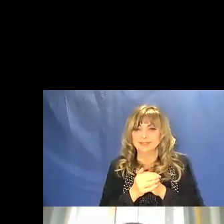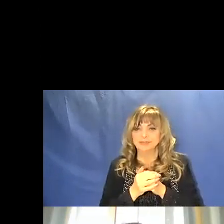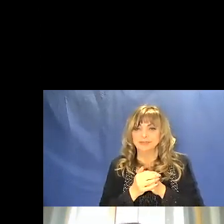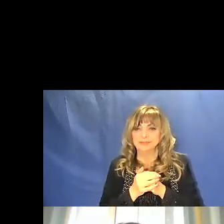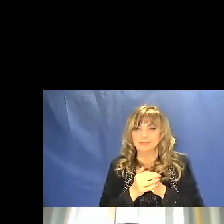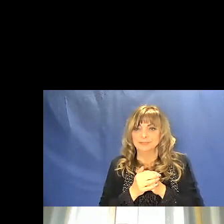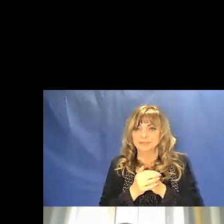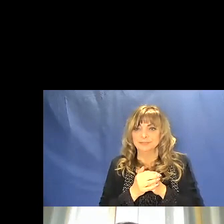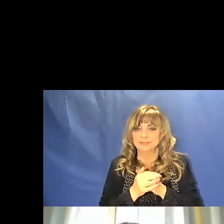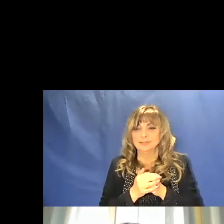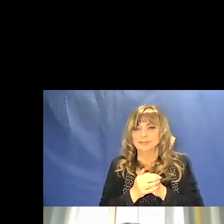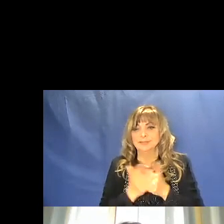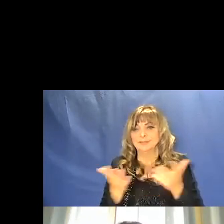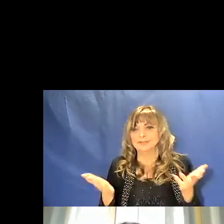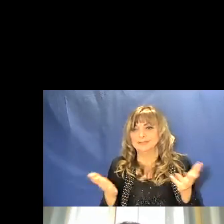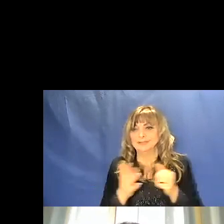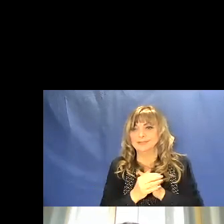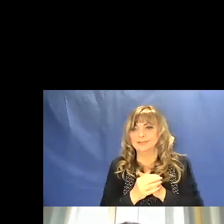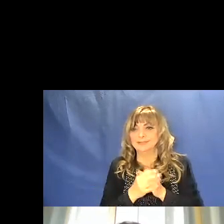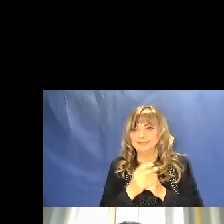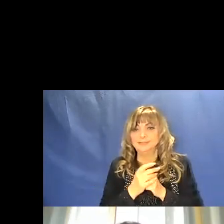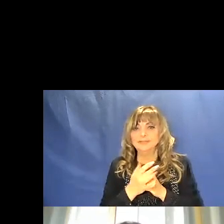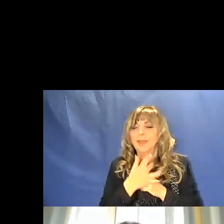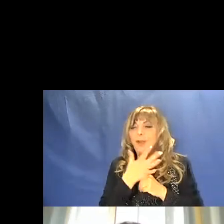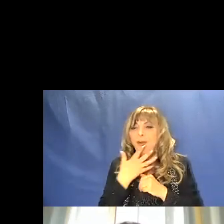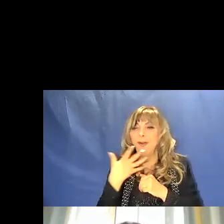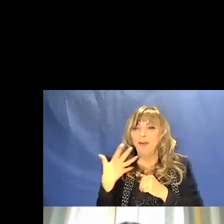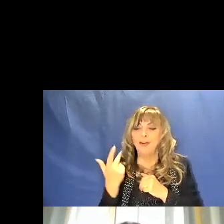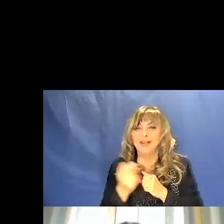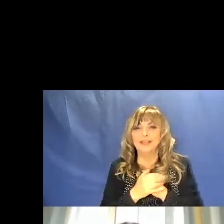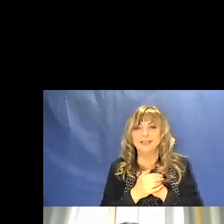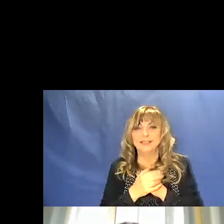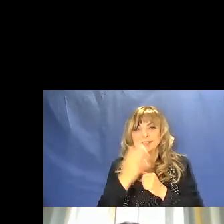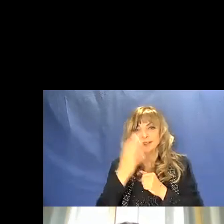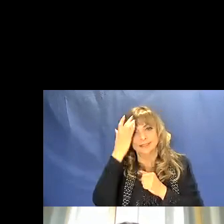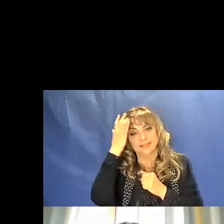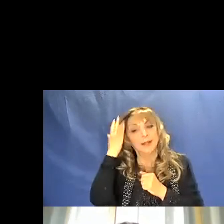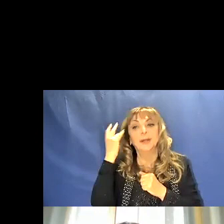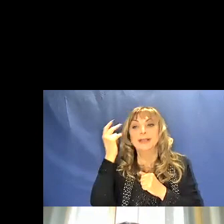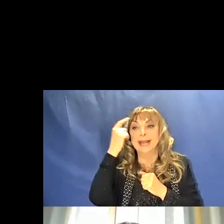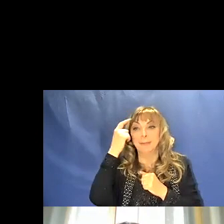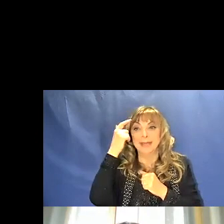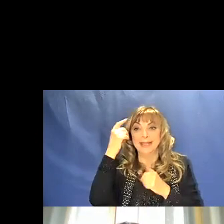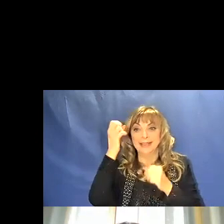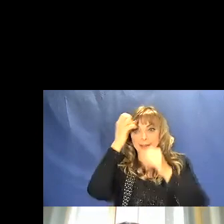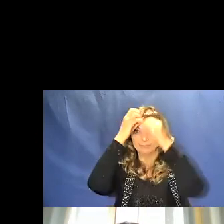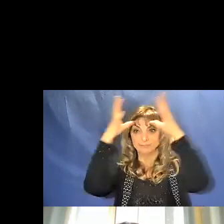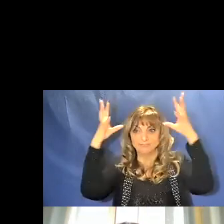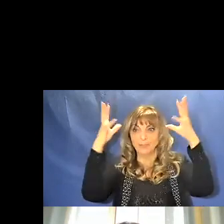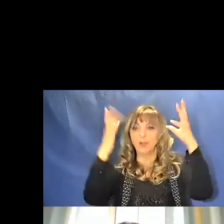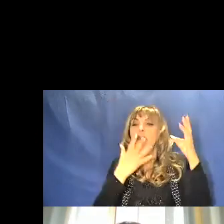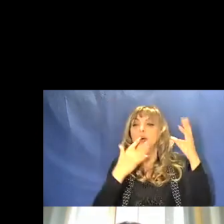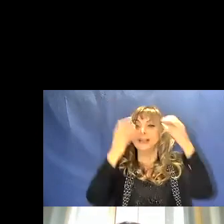ecco quindi che i colori della mente i colori con